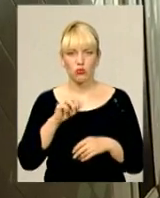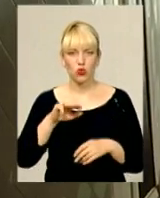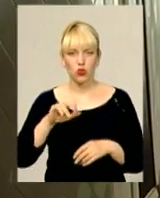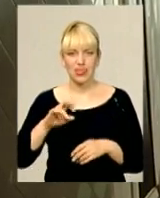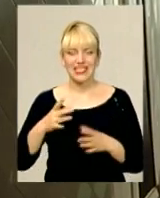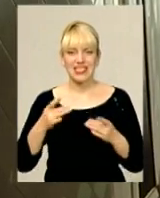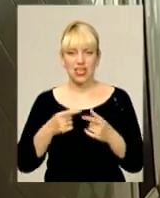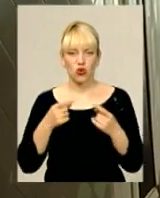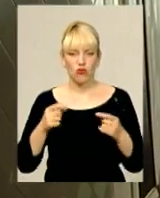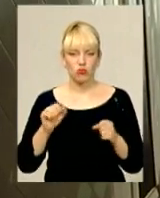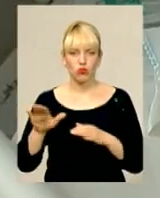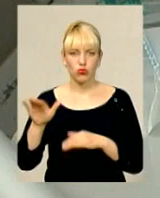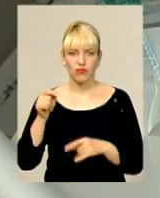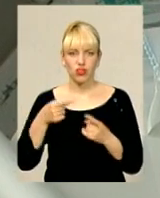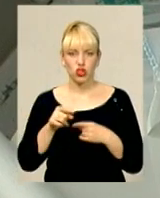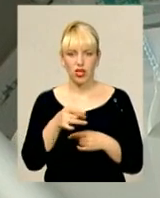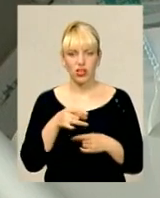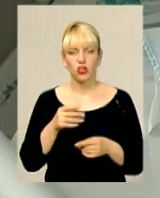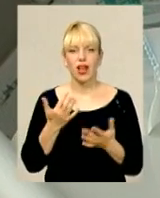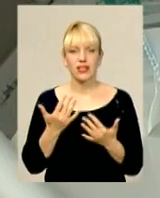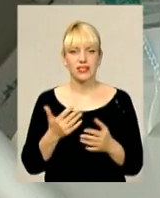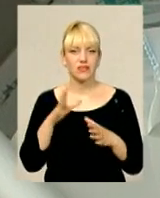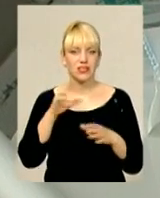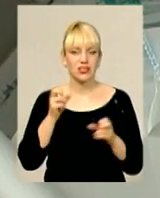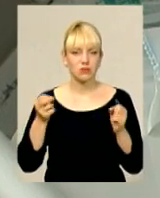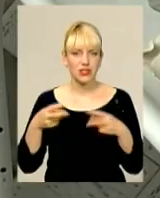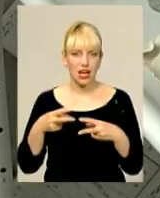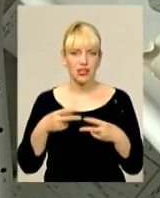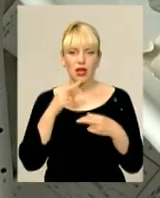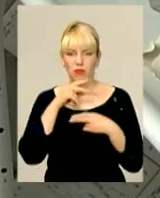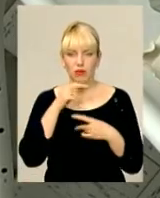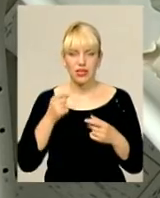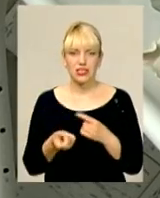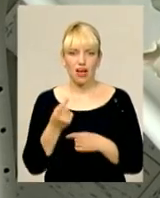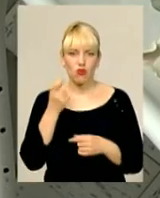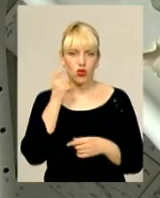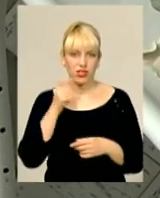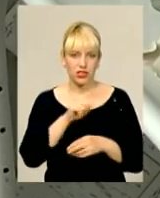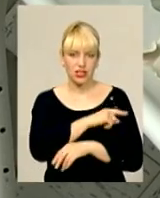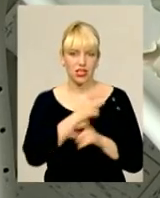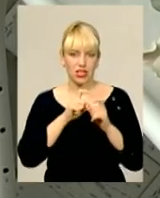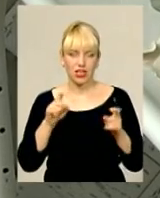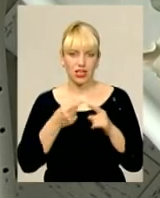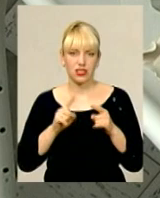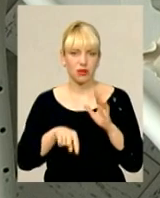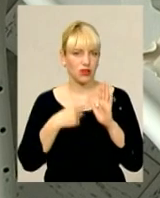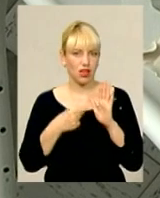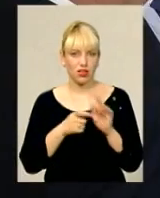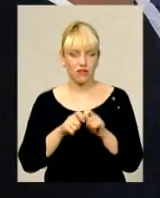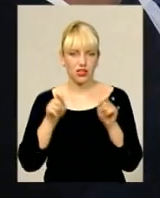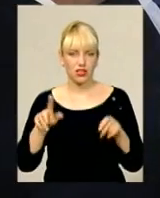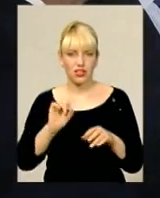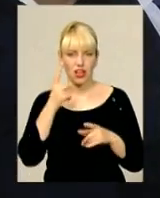подолян позичать в іншому регіоні. Коли ж насправді всі спеціальні препарати таки з'являться в українських лікарнях, питання відкрите. За